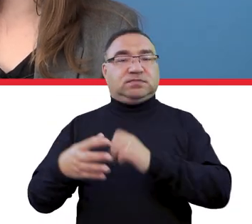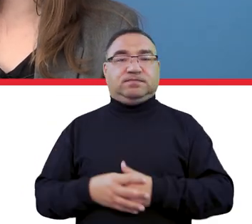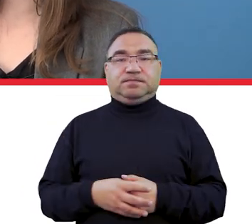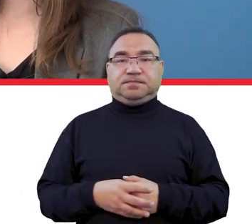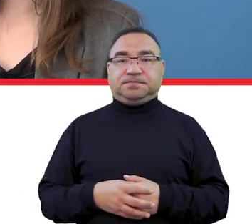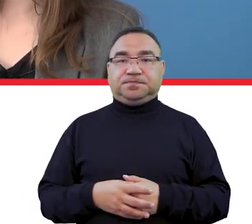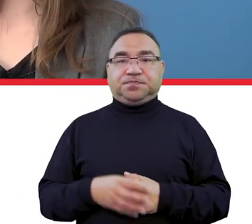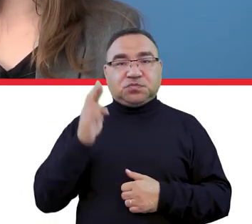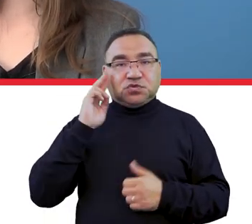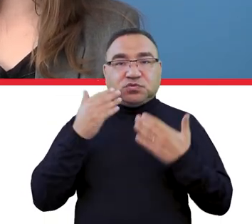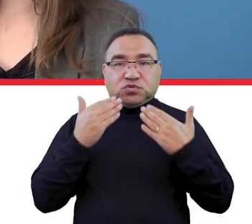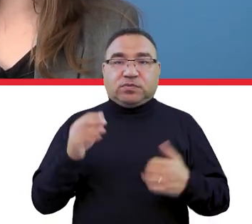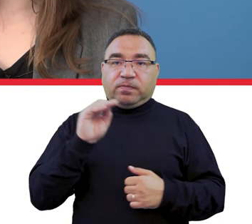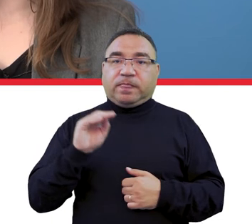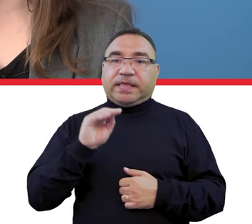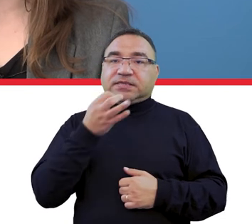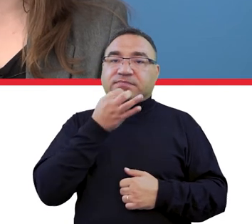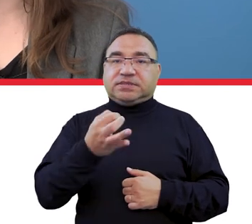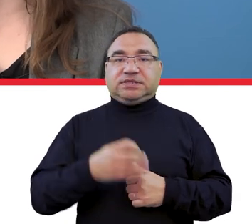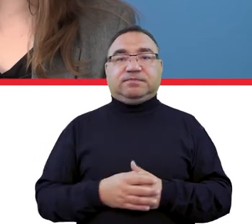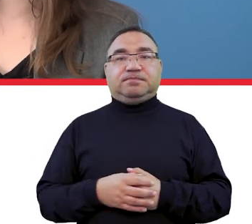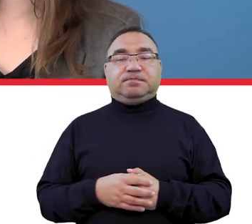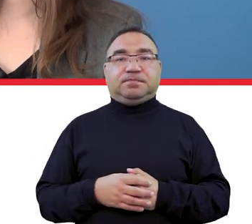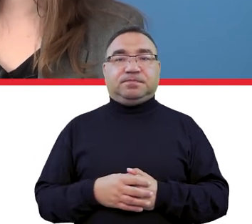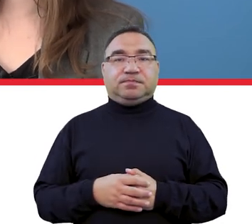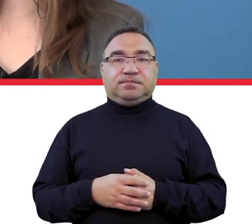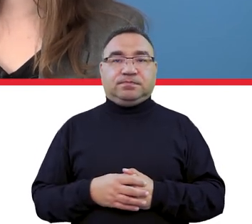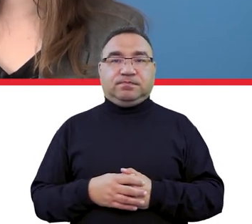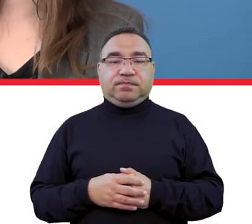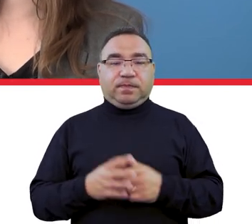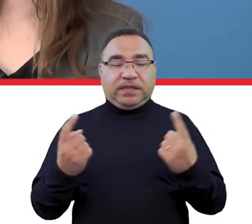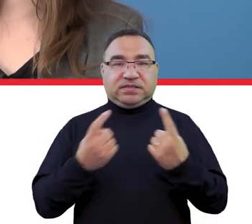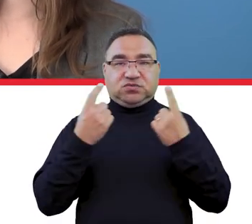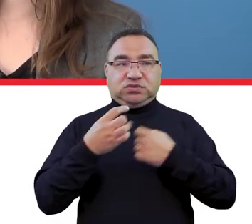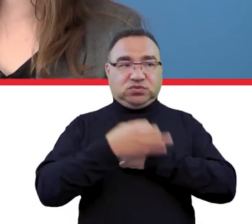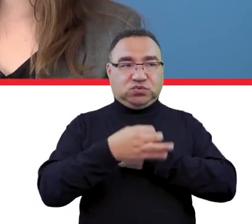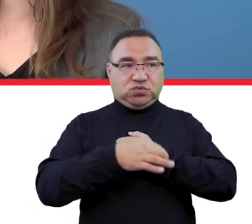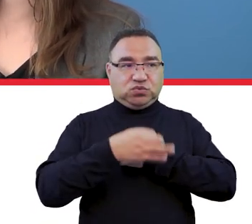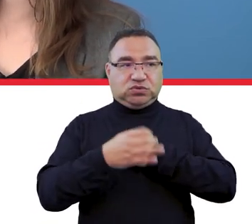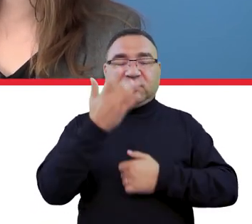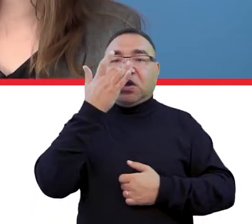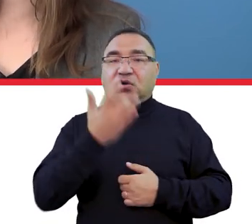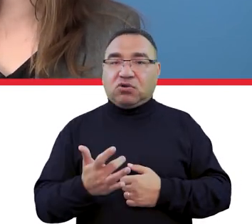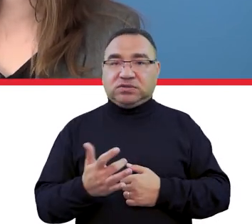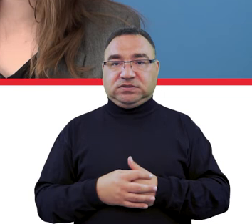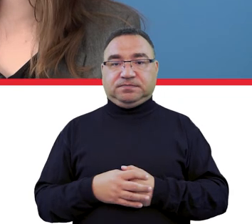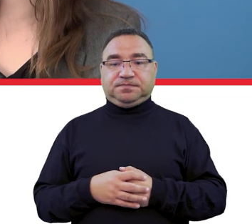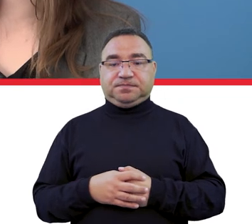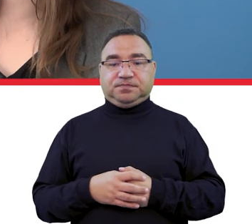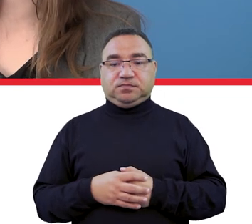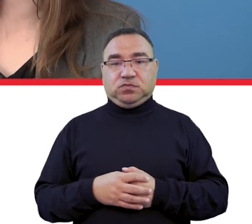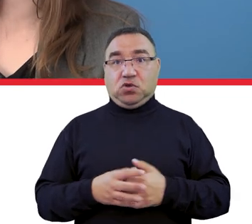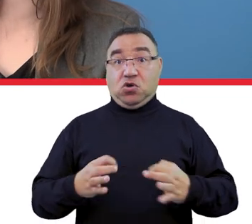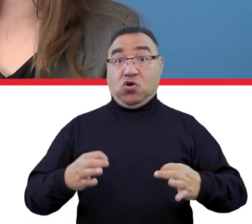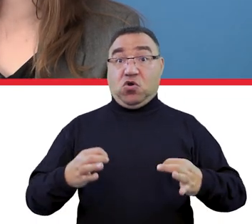Rozumiem, dziękuję. I mamy też takie konkretne pytanie dotyczące sytuacji studentów z Rosji. Dlaczego tak jest, że